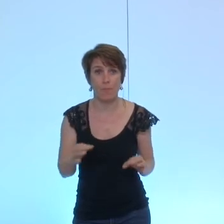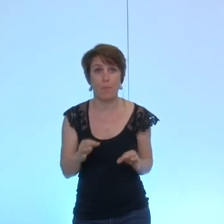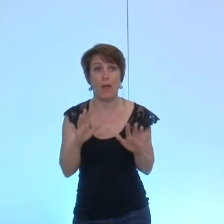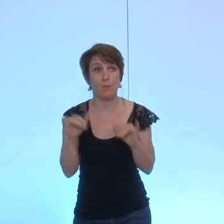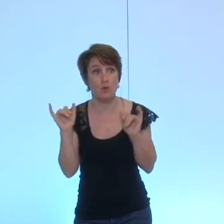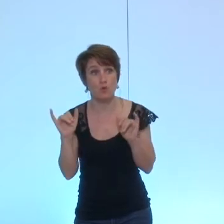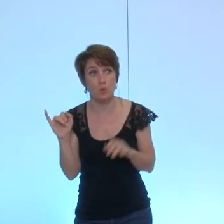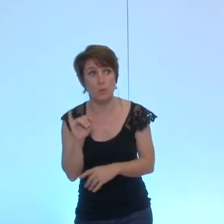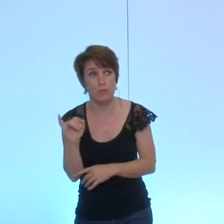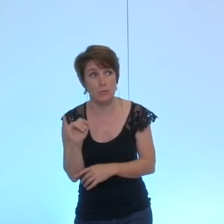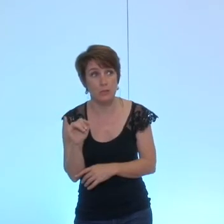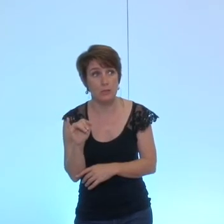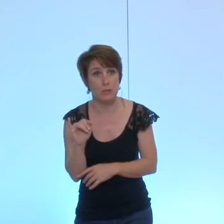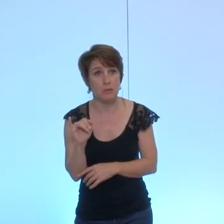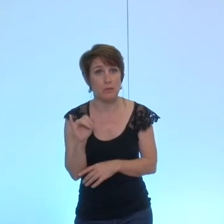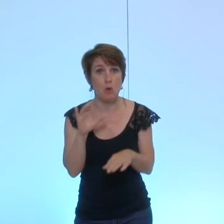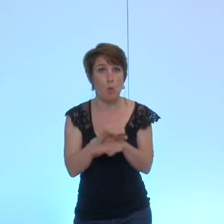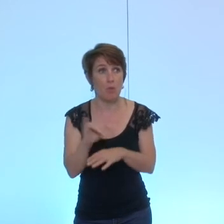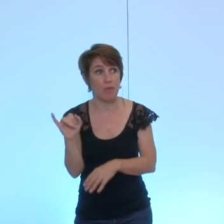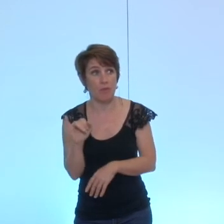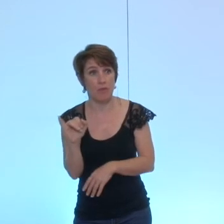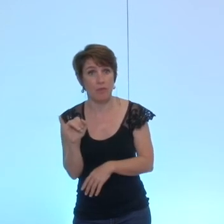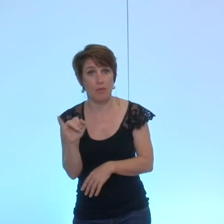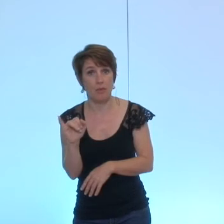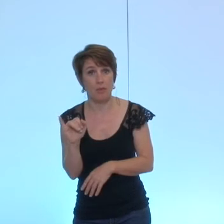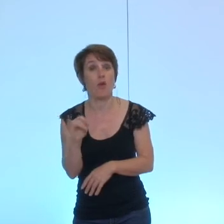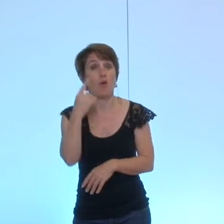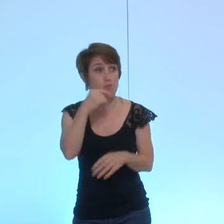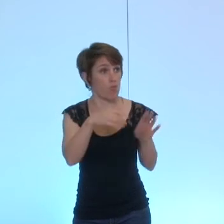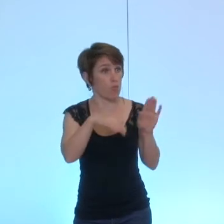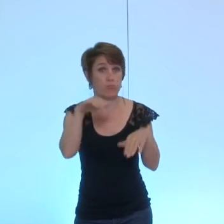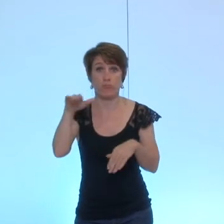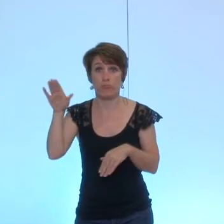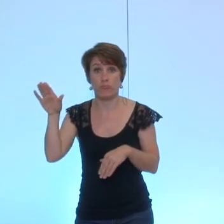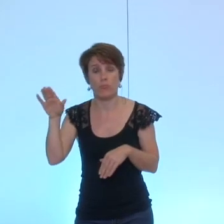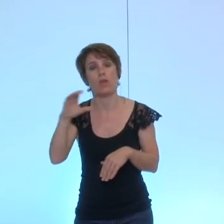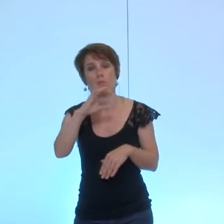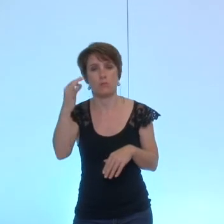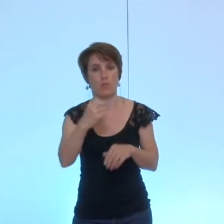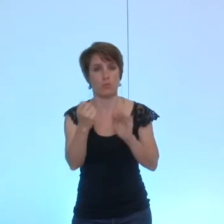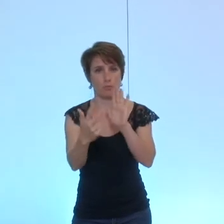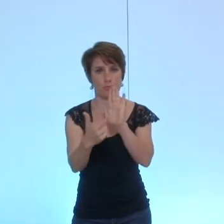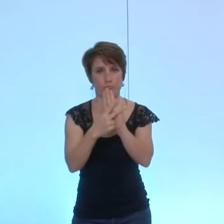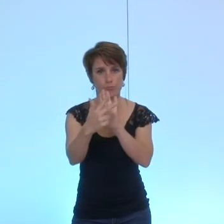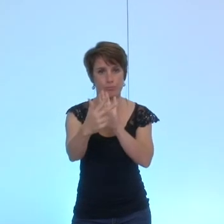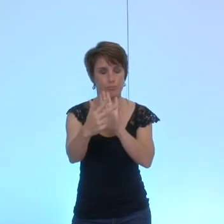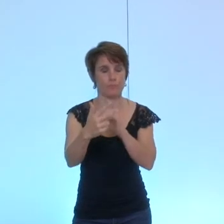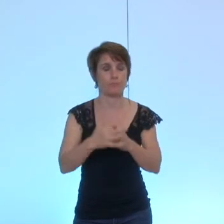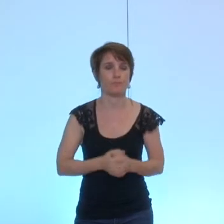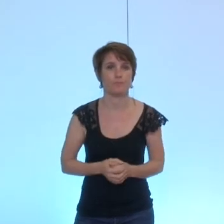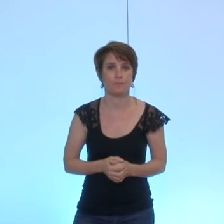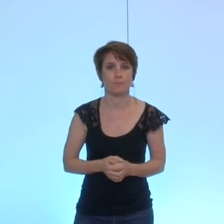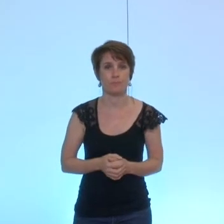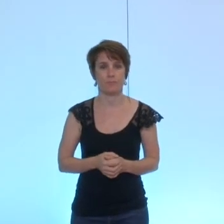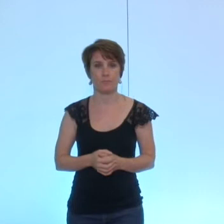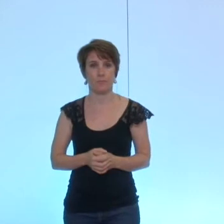en abstention vote contre pour à l'unanimité cette